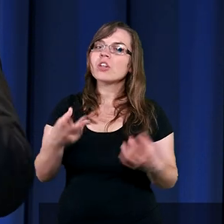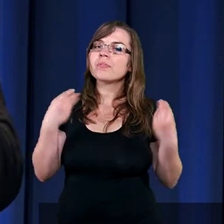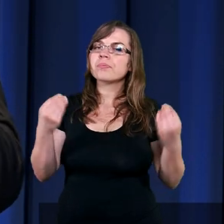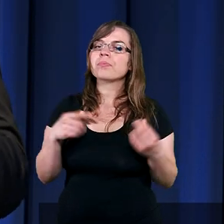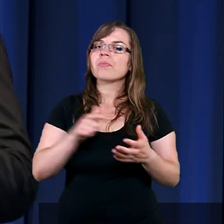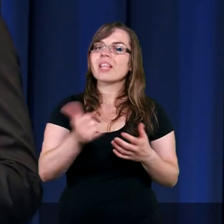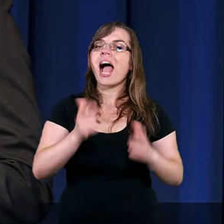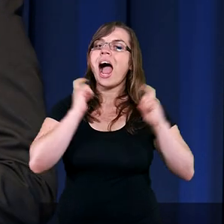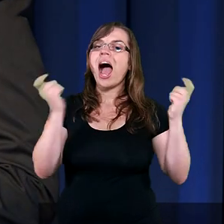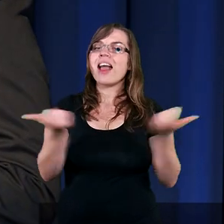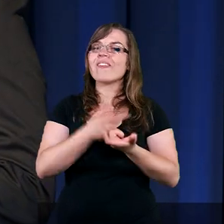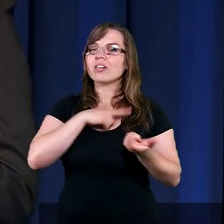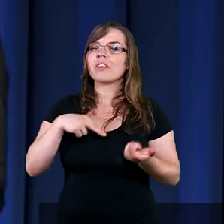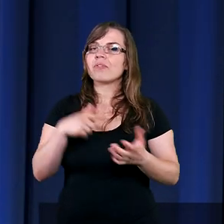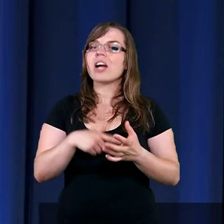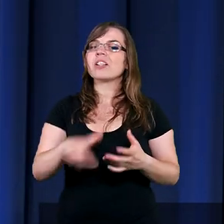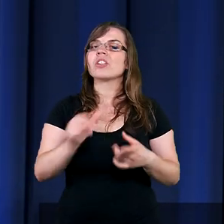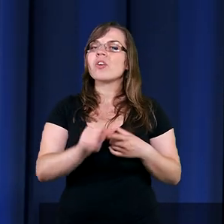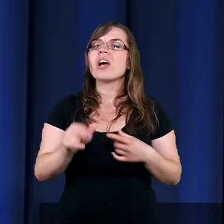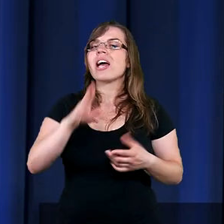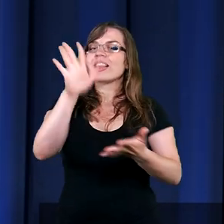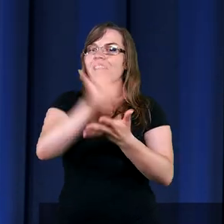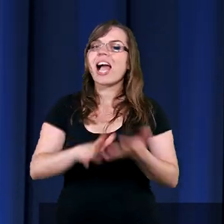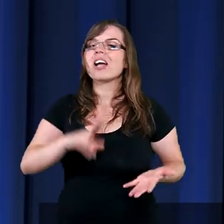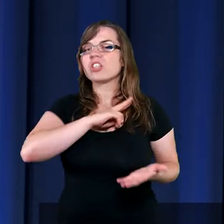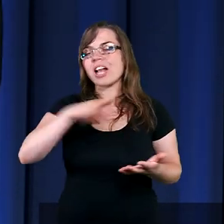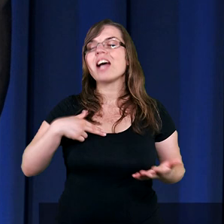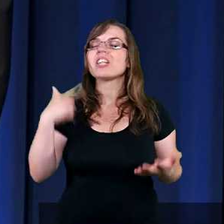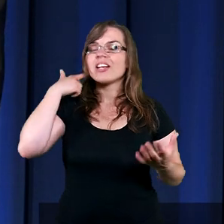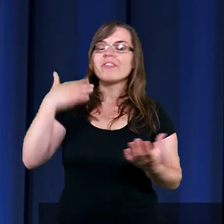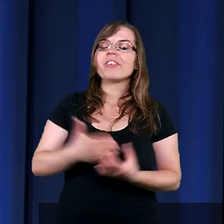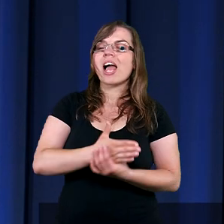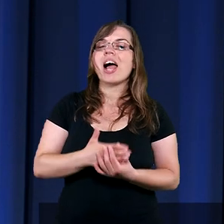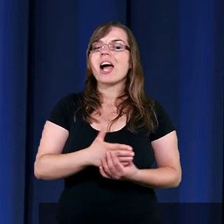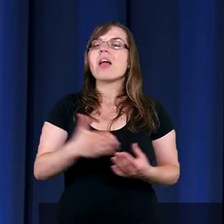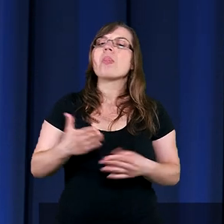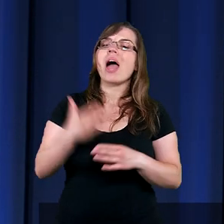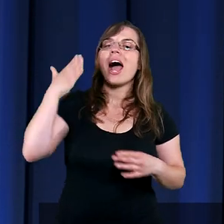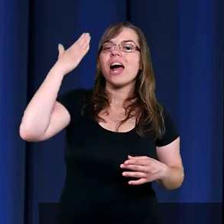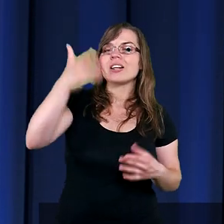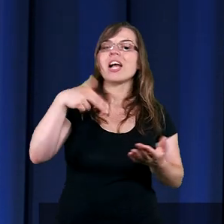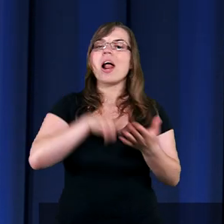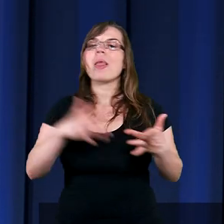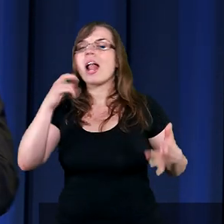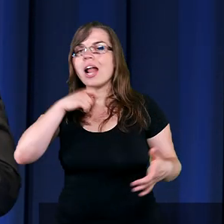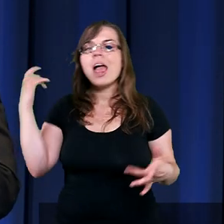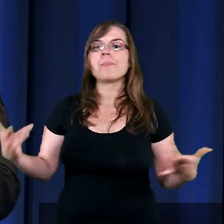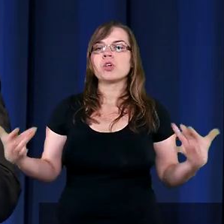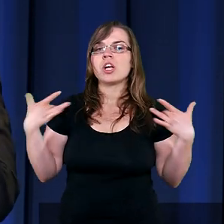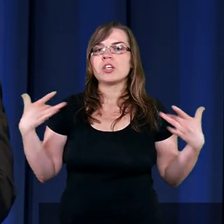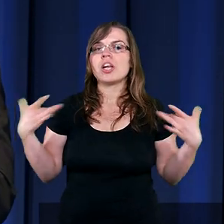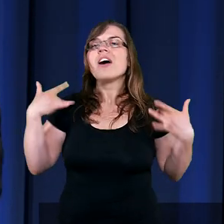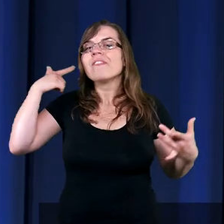jako adwentystom, to jest treść naszej wiary. Nadzieja na lepsze rzeczy.